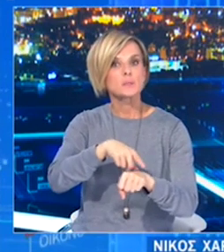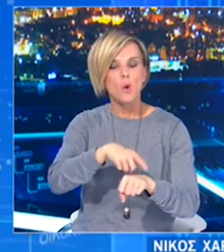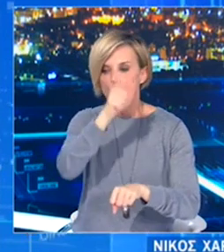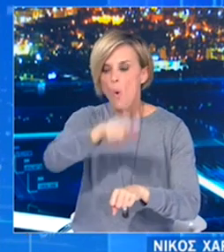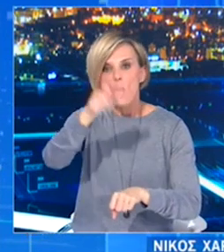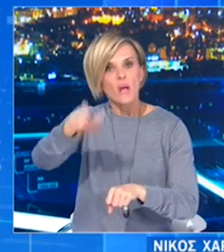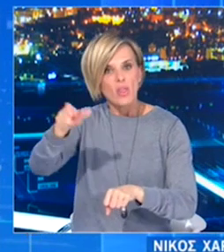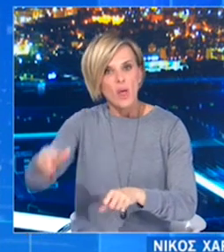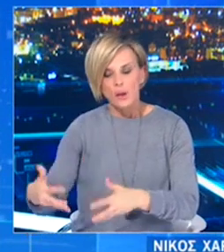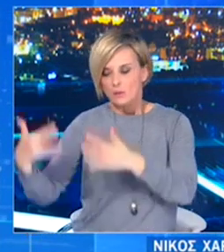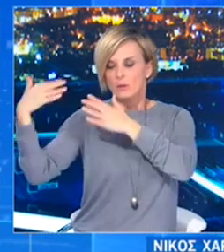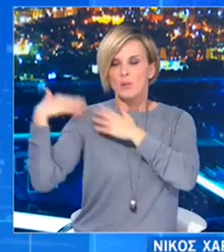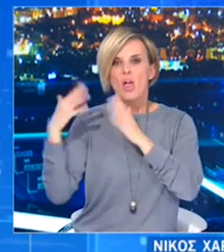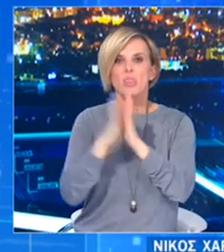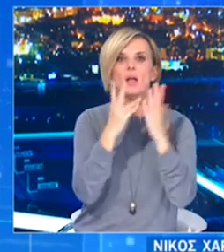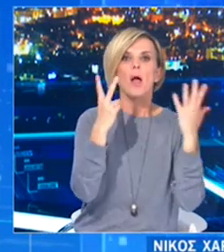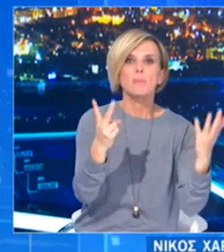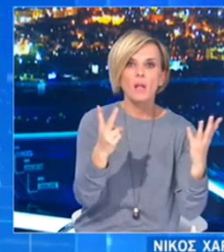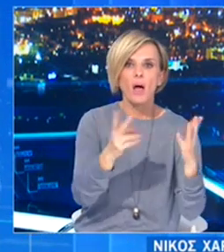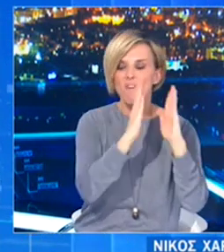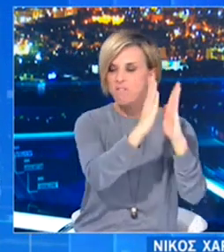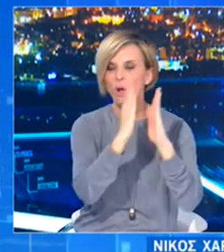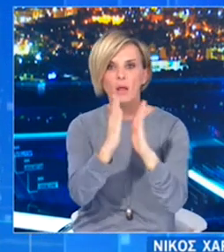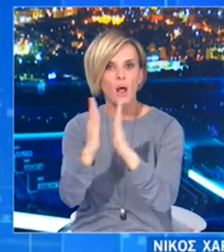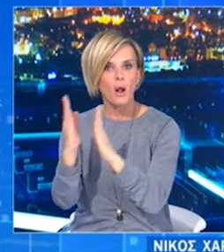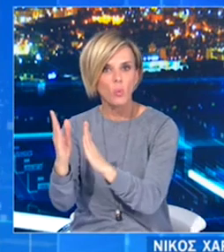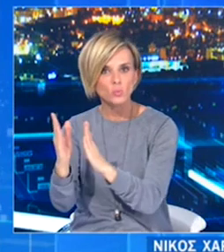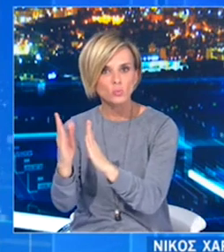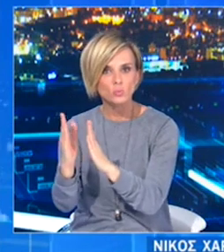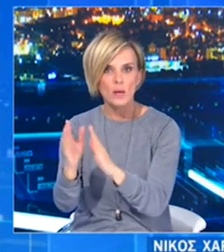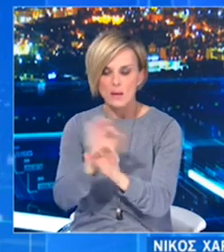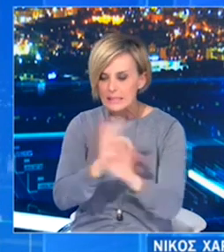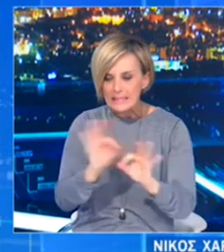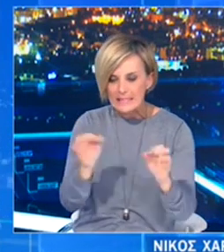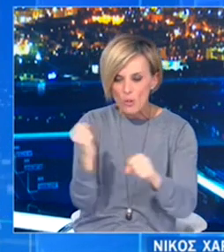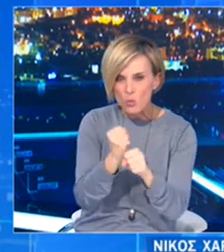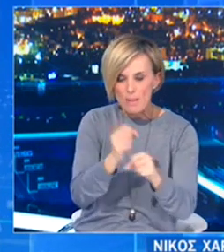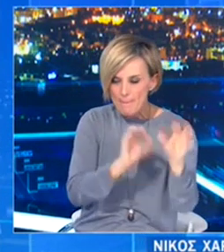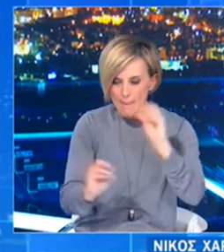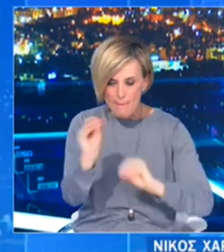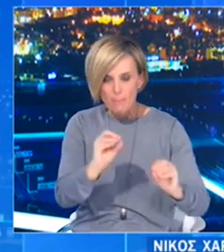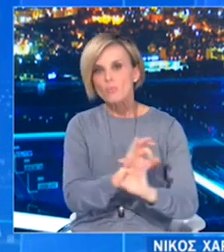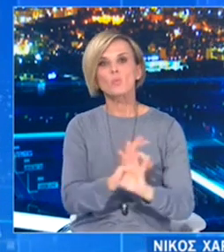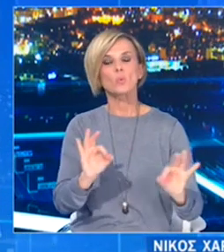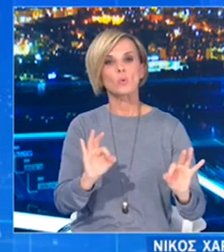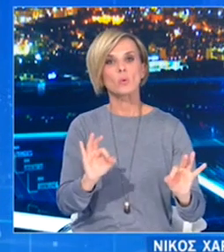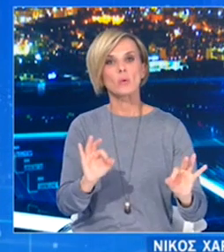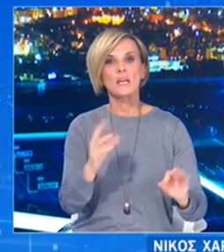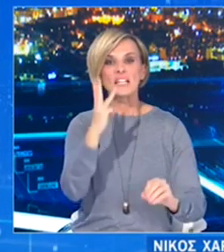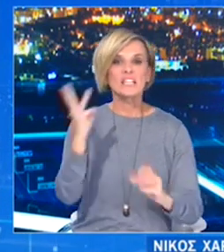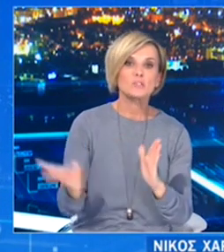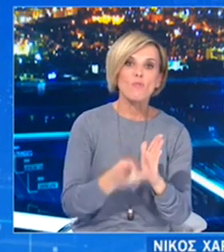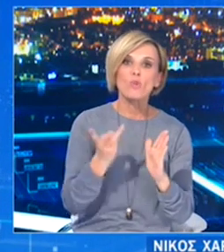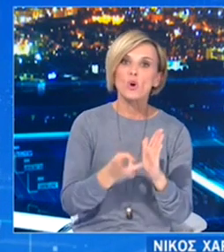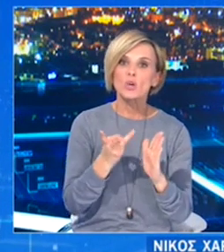καθένας και σε 24 με 28 περίπου ώρες είχαμε τελειώσει. Χρειάστηκε σε όλη την πανδημία τρεις φορές να